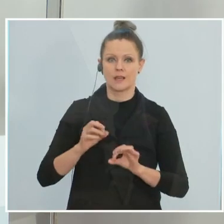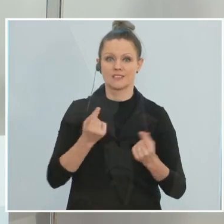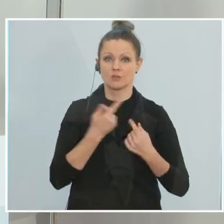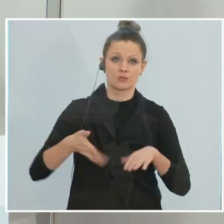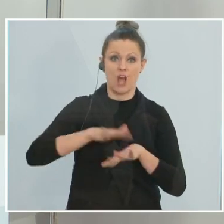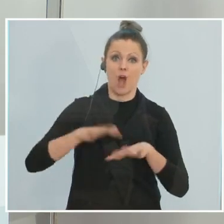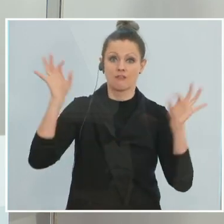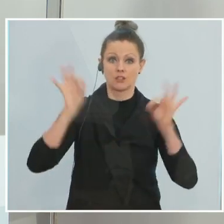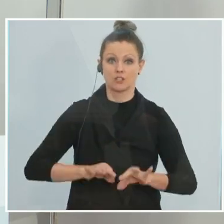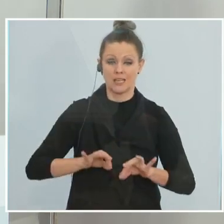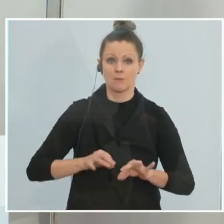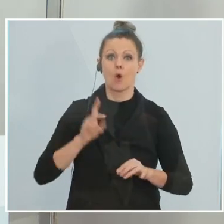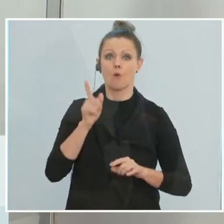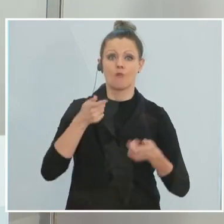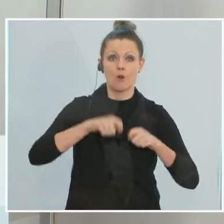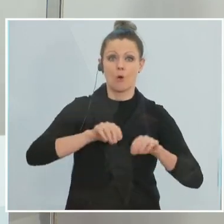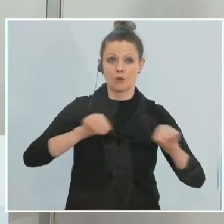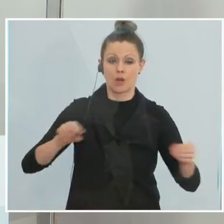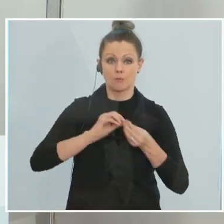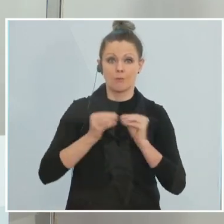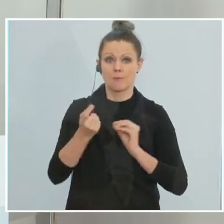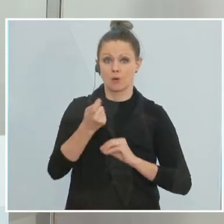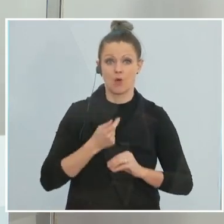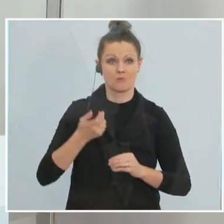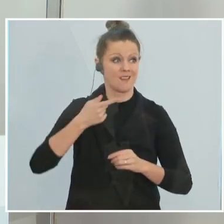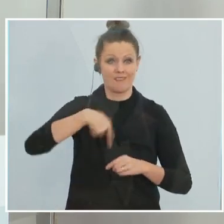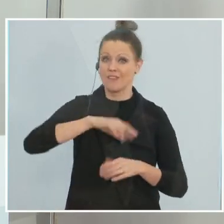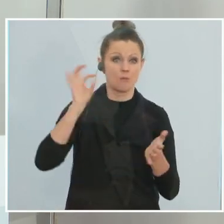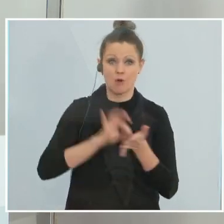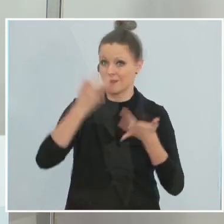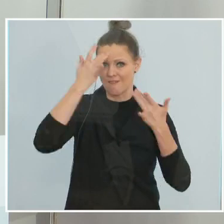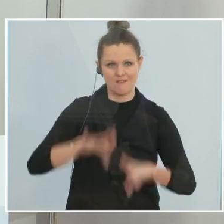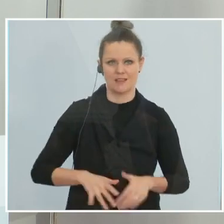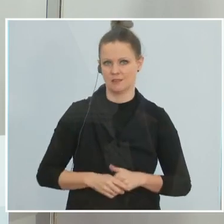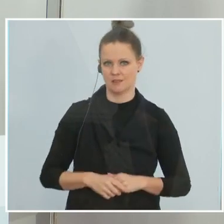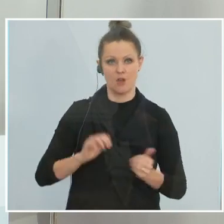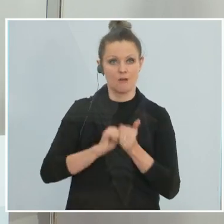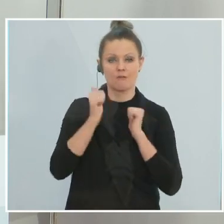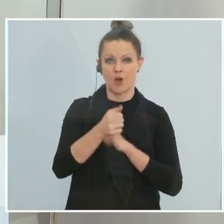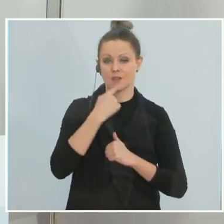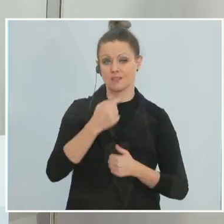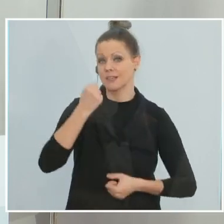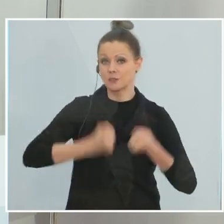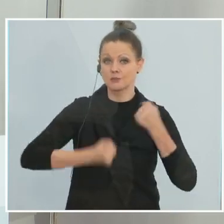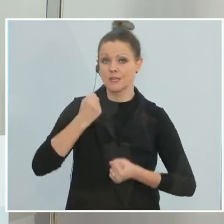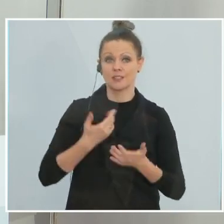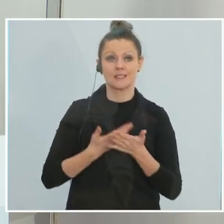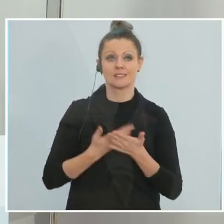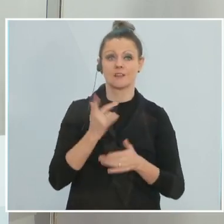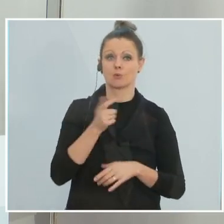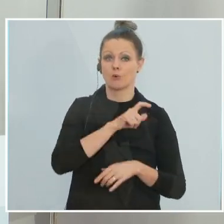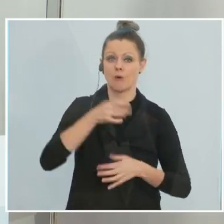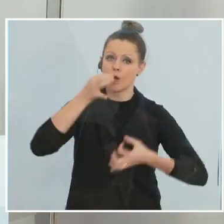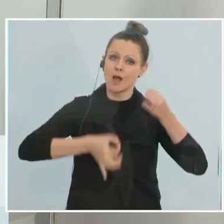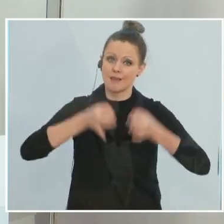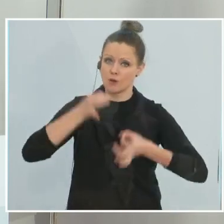trotz Lockdown ein Problem bekommen, das ist etwas, das lässt sich im Moment schwer vorhersagen. Und daher die wöchentliche